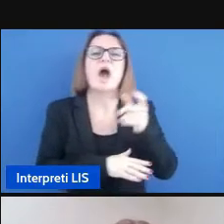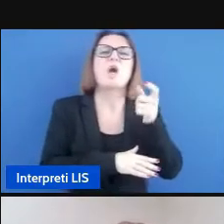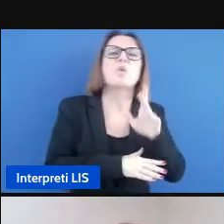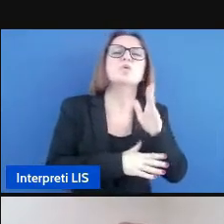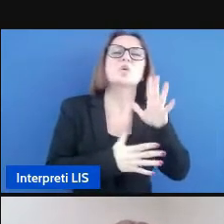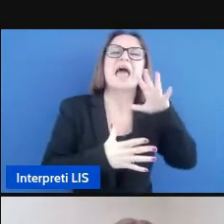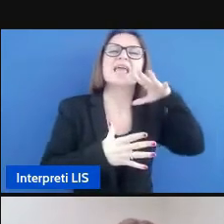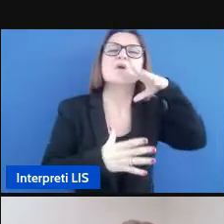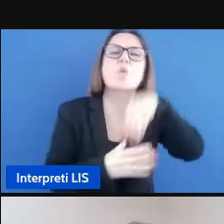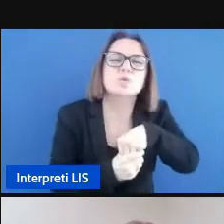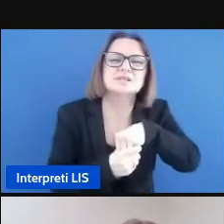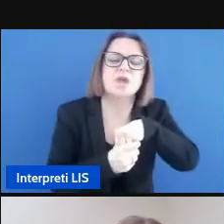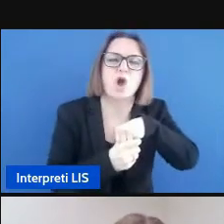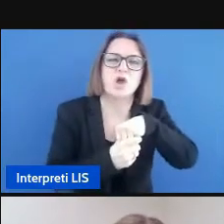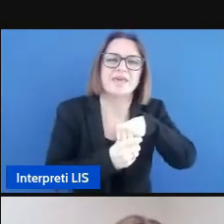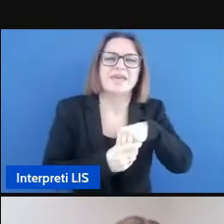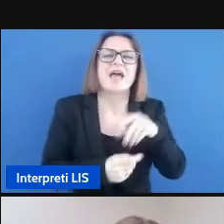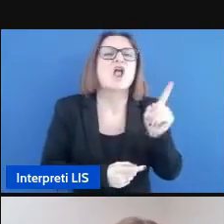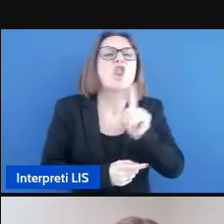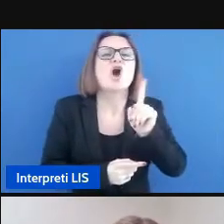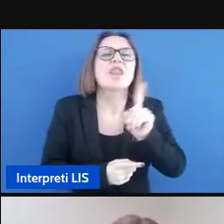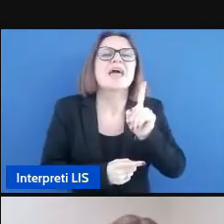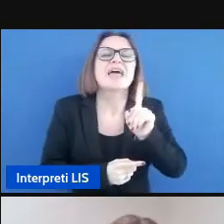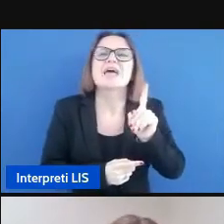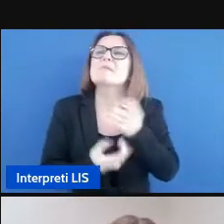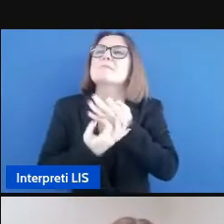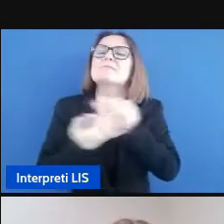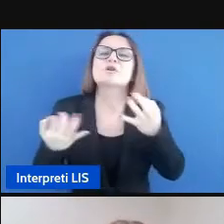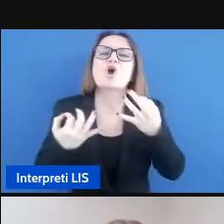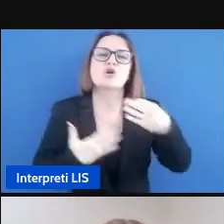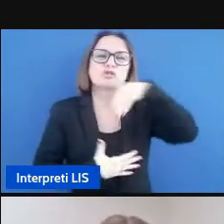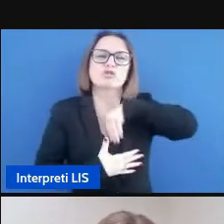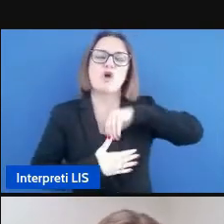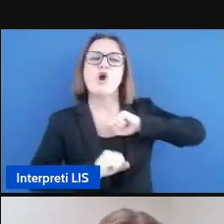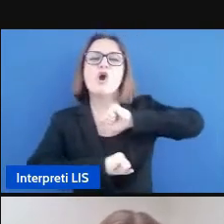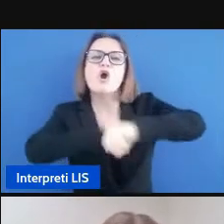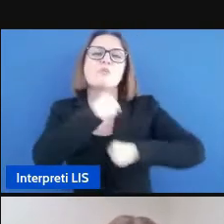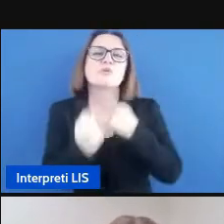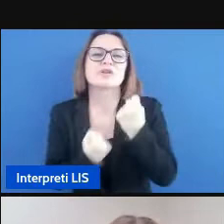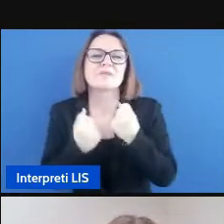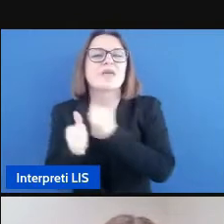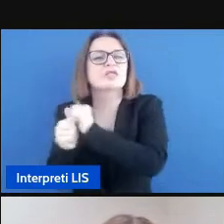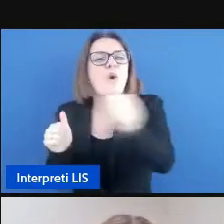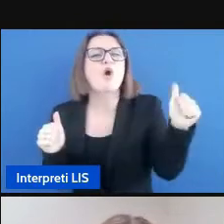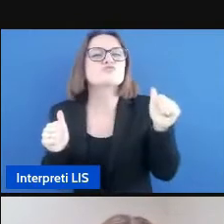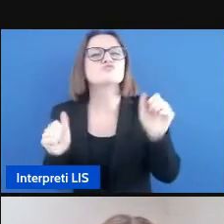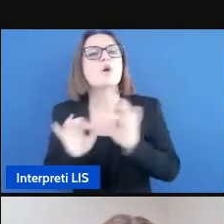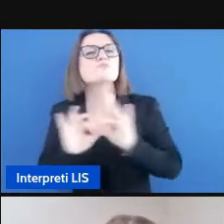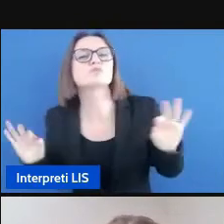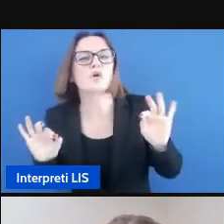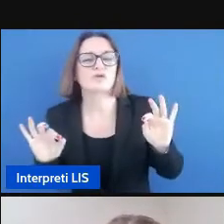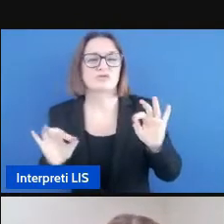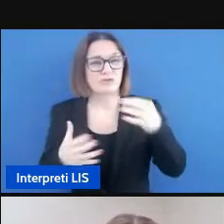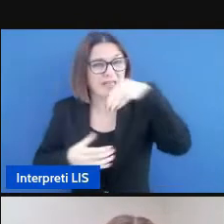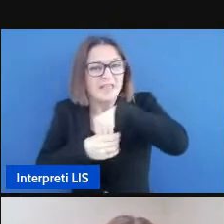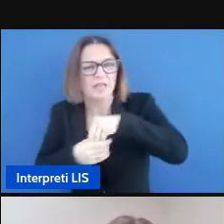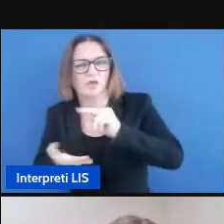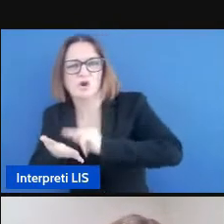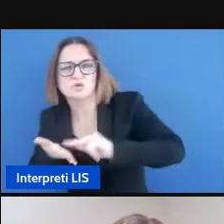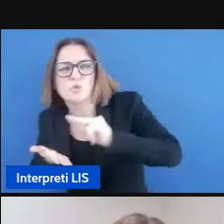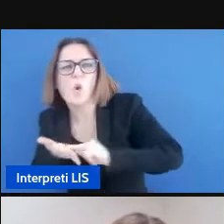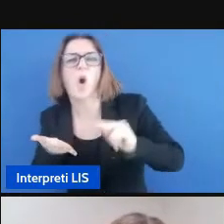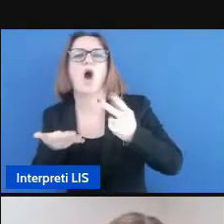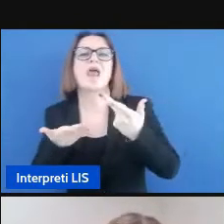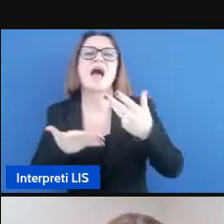ancora riuscita ad essere intrinseca nelle azioni che noi facciamo all'interno delle scuole e nella nostra